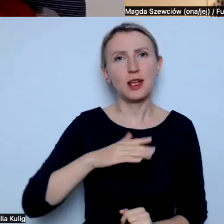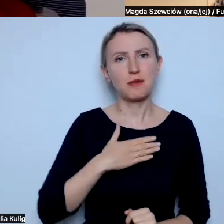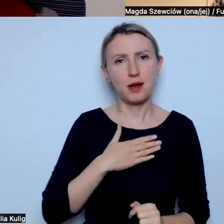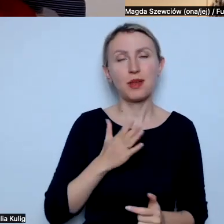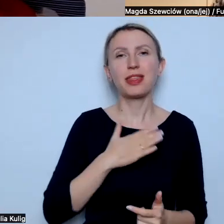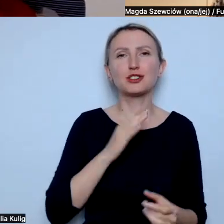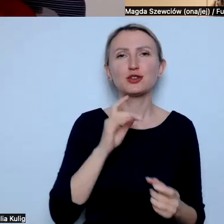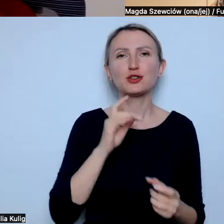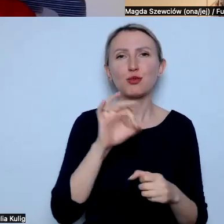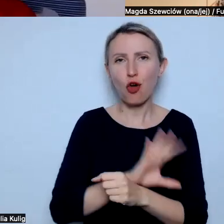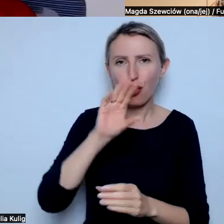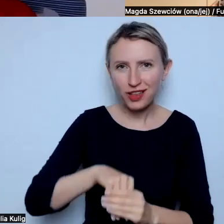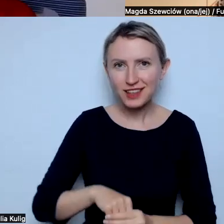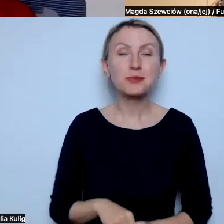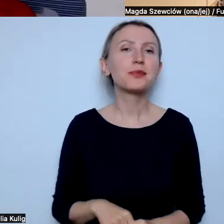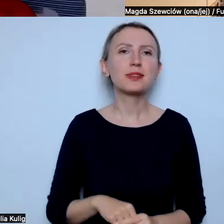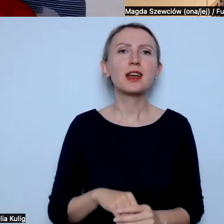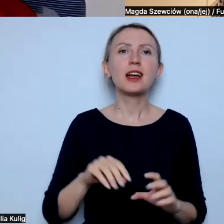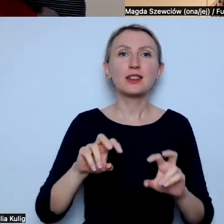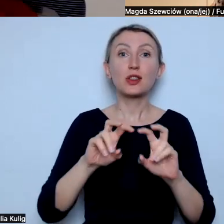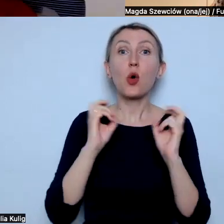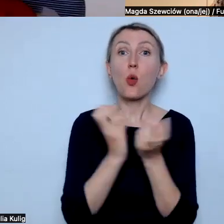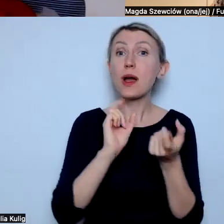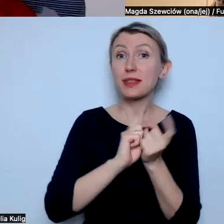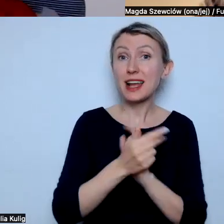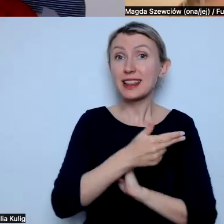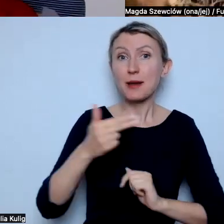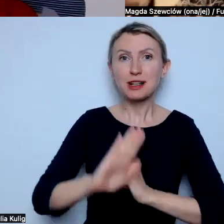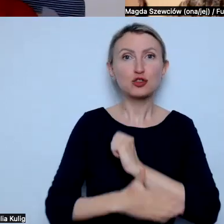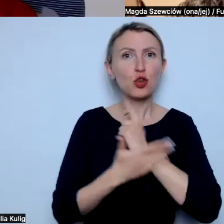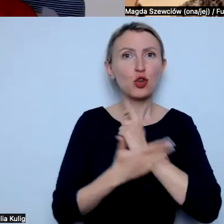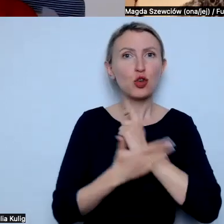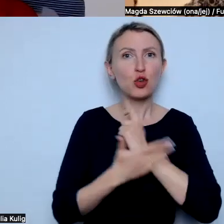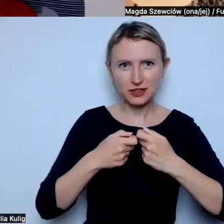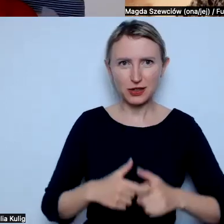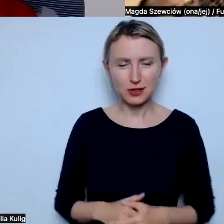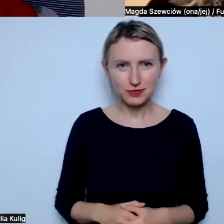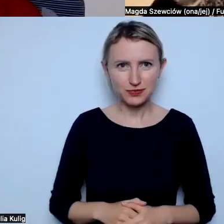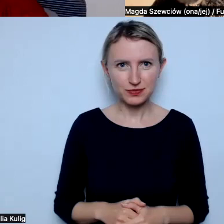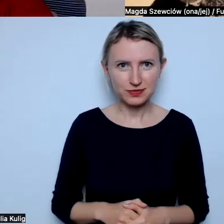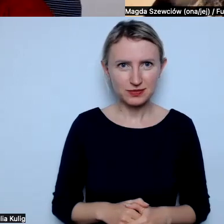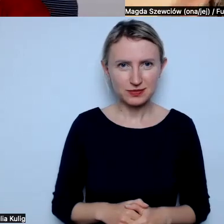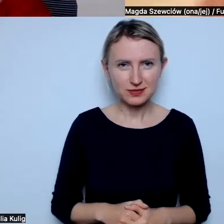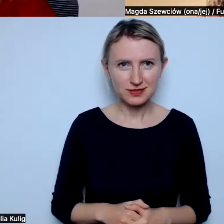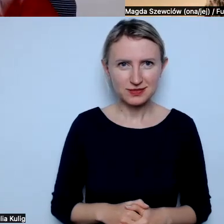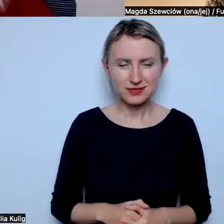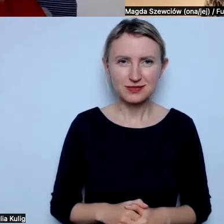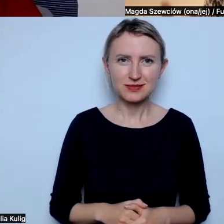projektu. Jesteście na webinarze o sojusznictwie. Widzę, że tutaj olśnienie zostanie. kliknęłam. Okej.